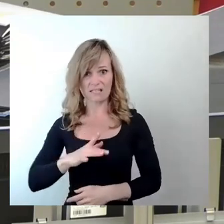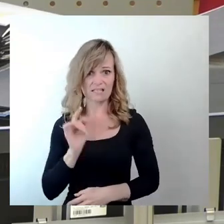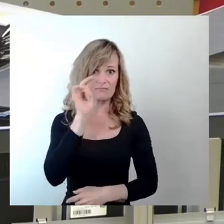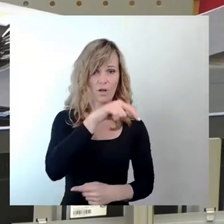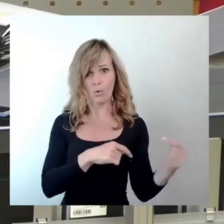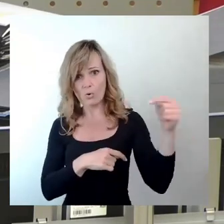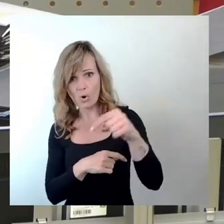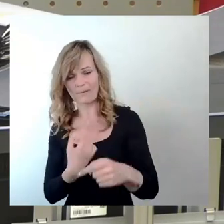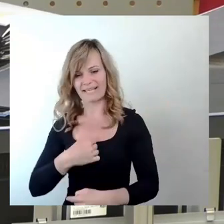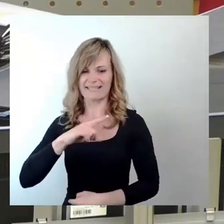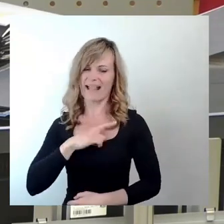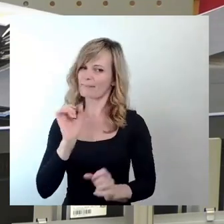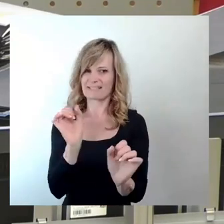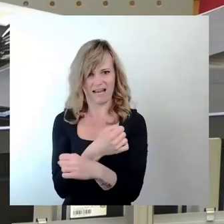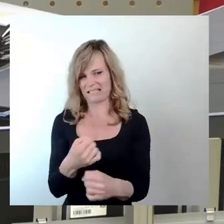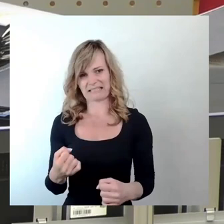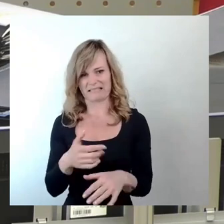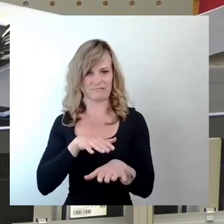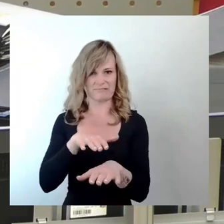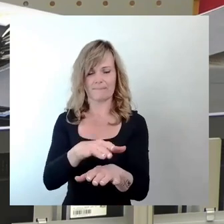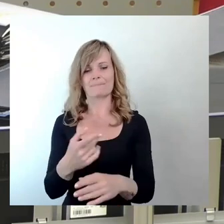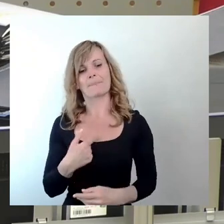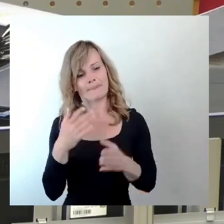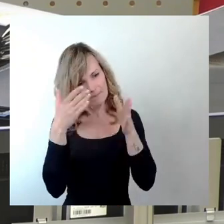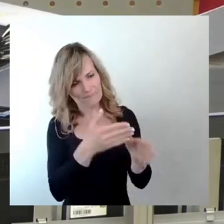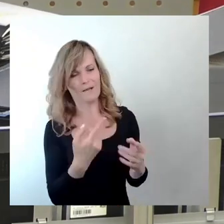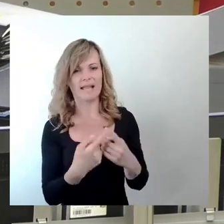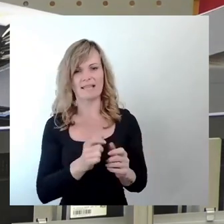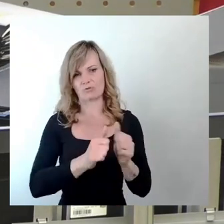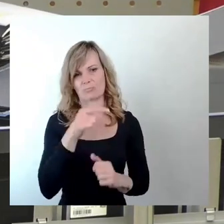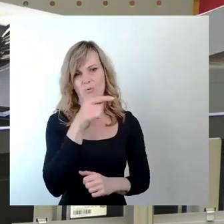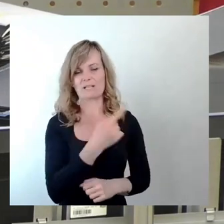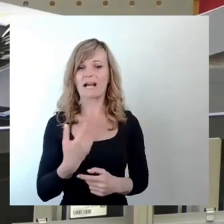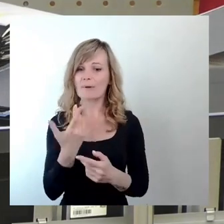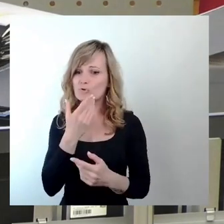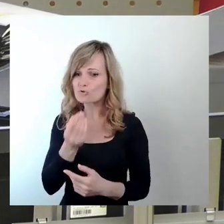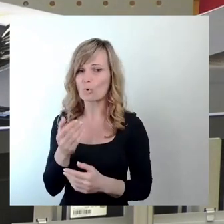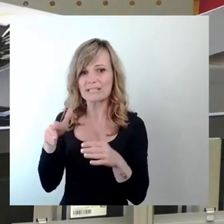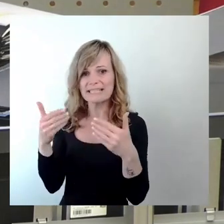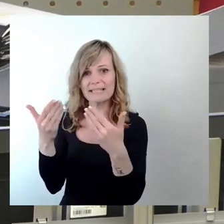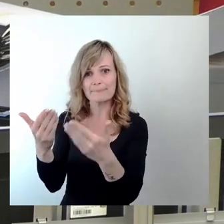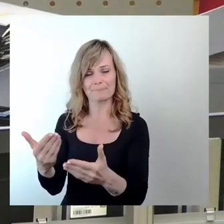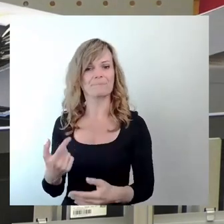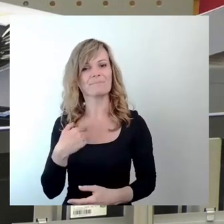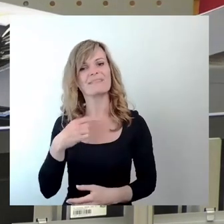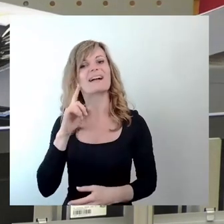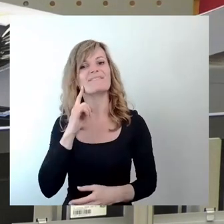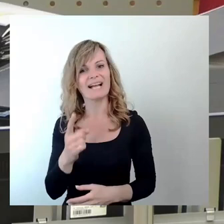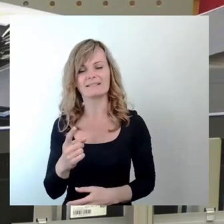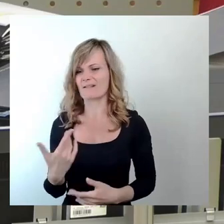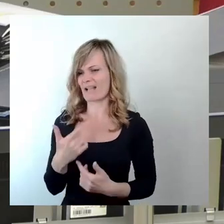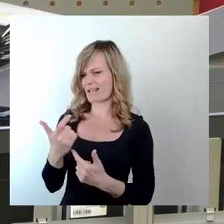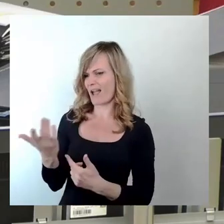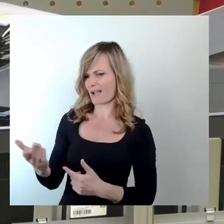selber kann es leider nicht. Ich freue mich an anderen Sportarten. Aber ich finde es schön, dass es so etwas gibt. ich weiß, dass es da auch viele, es gibt es nicht zu lachen,